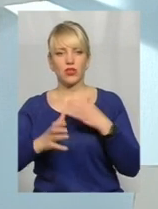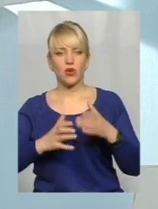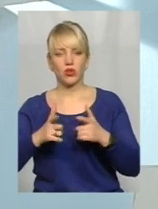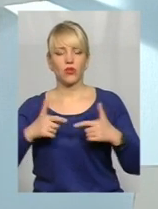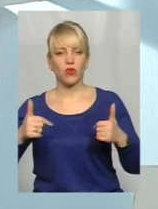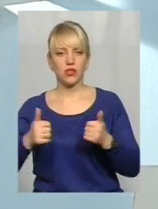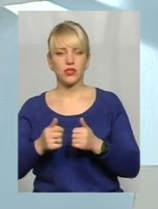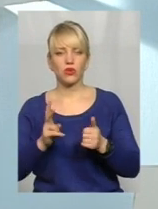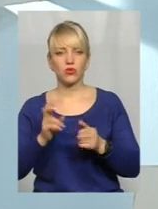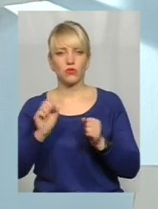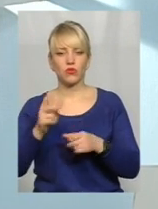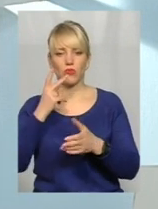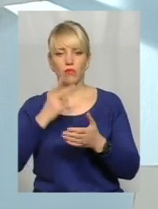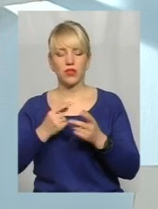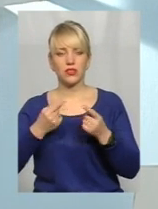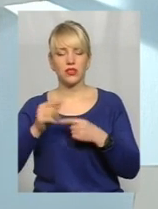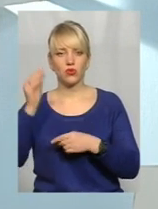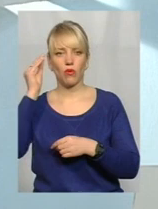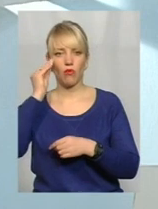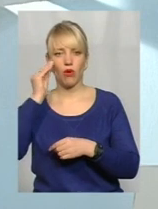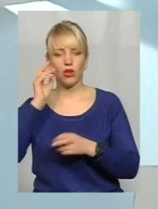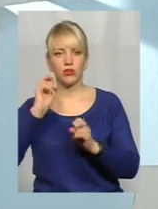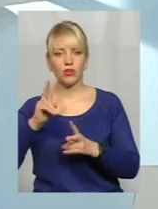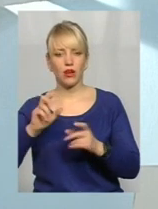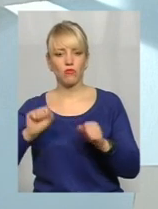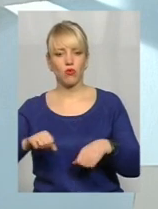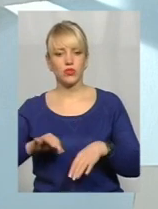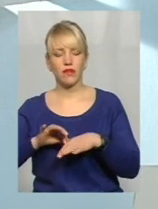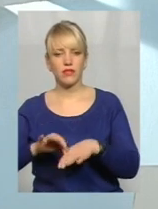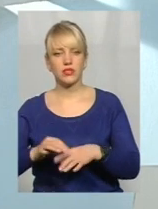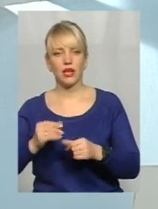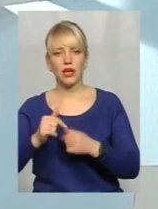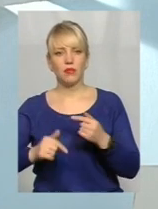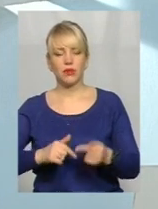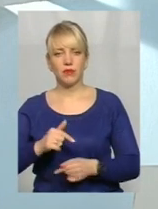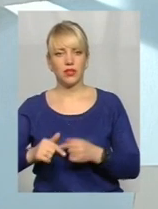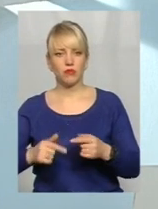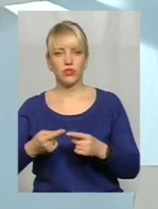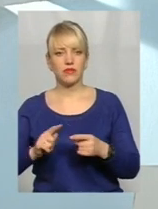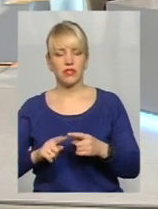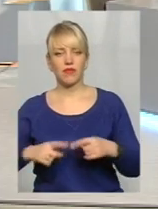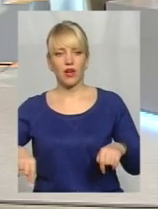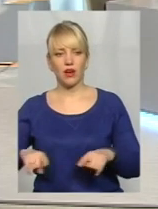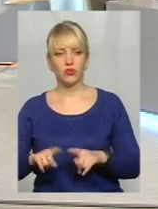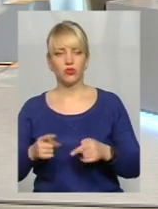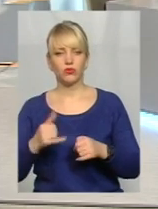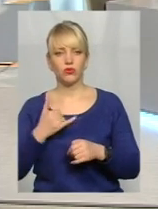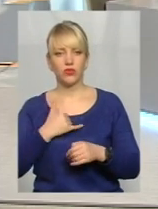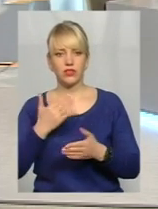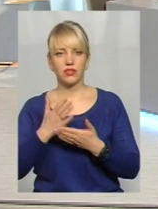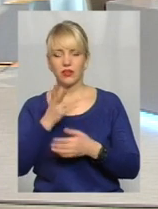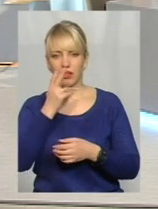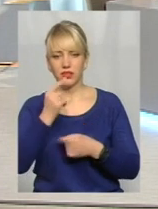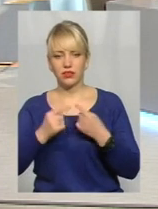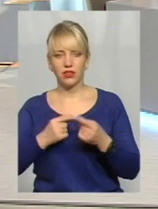допоможуть побачити трошки з іншого погляду, як можна вести розвиток підприємництво в цій галузі. Тому що в нас є традиційне розуміння,